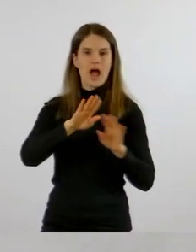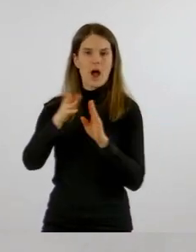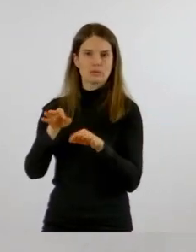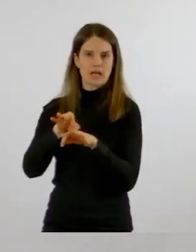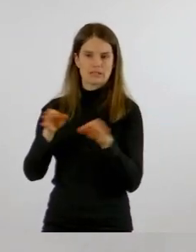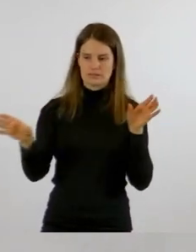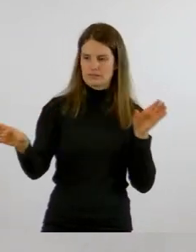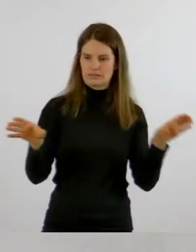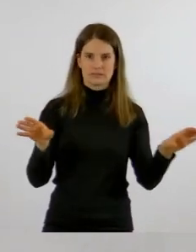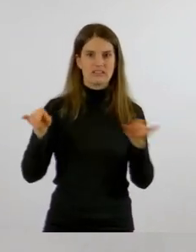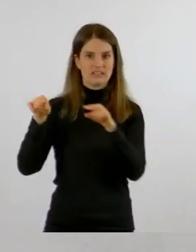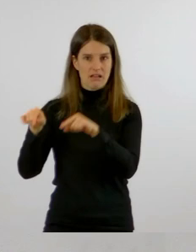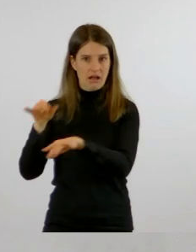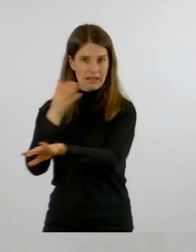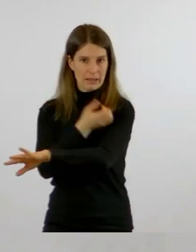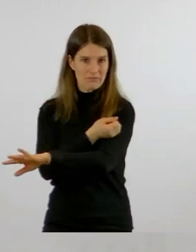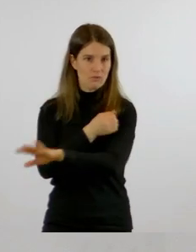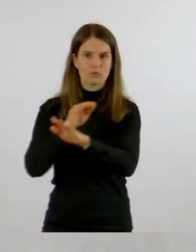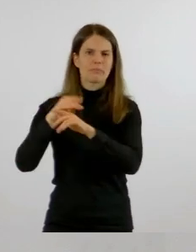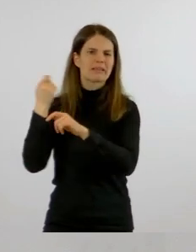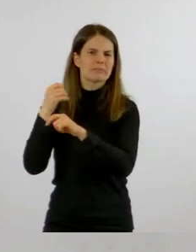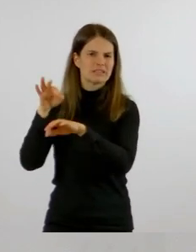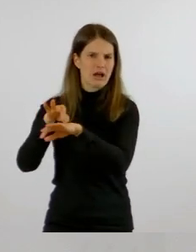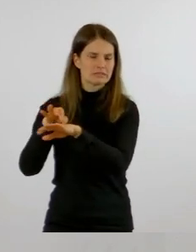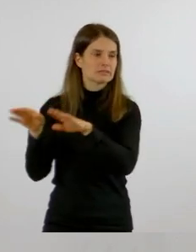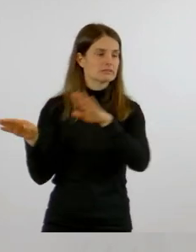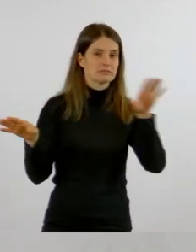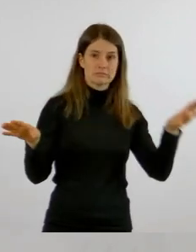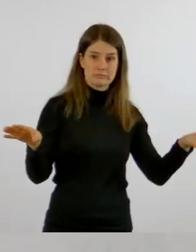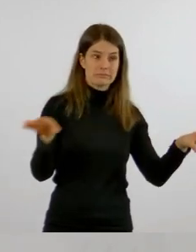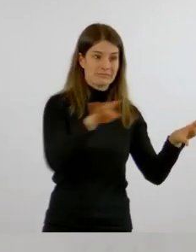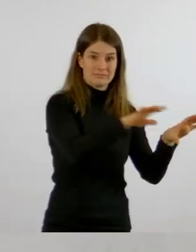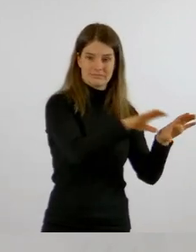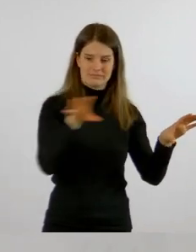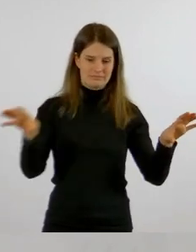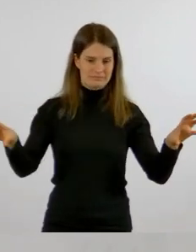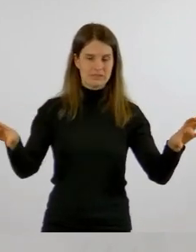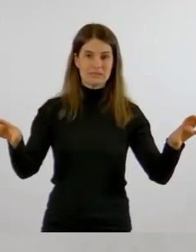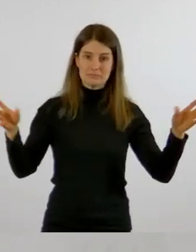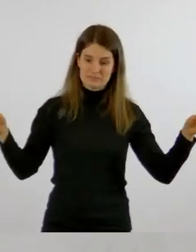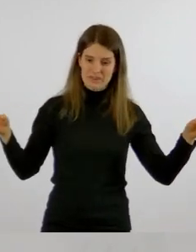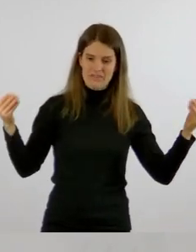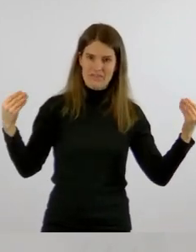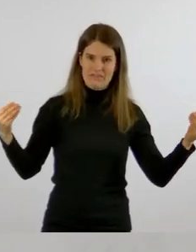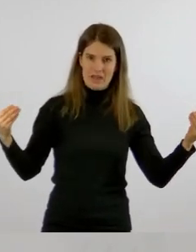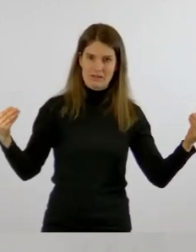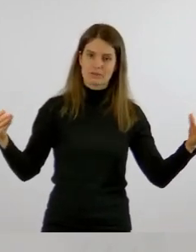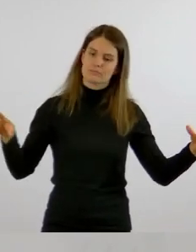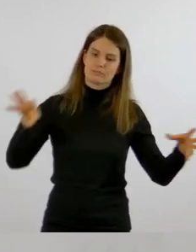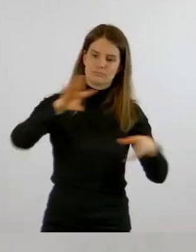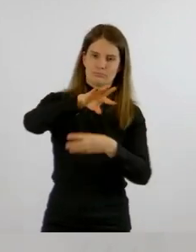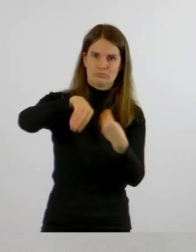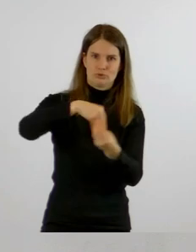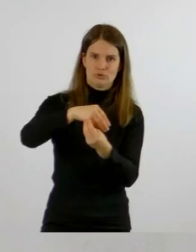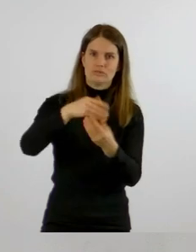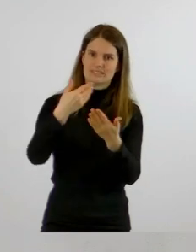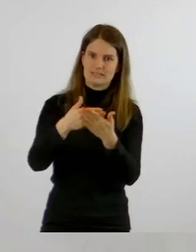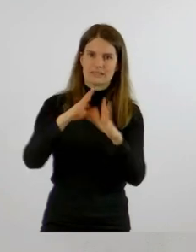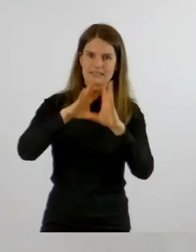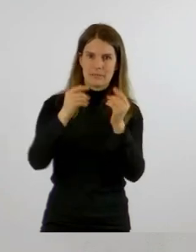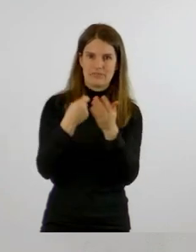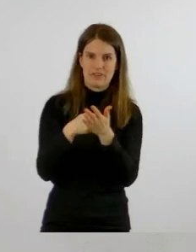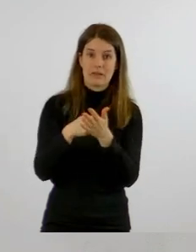Hausärzte und Betriebsärzte durchführen. Und wenn wir uns nur die Werte der Impfzentren und Impfstellen der